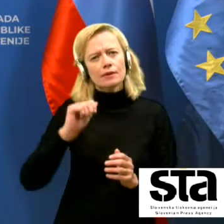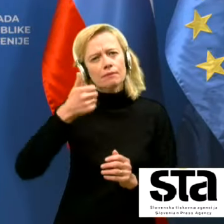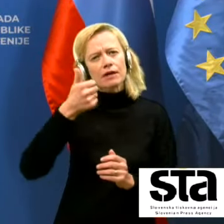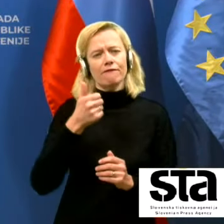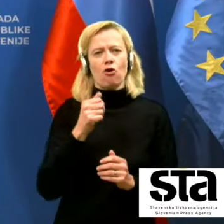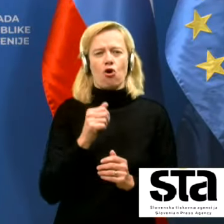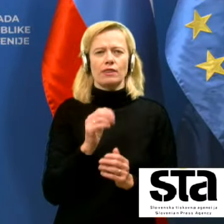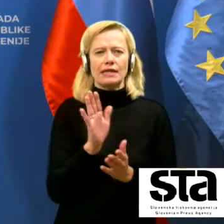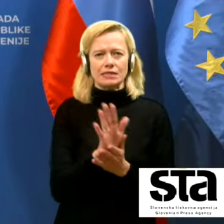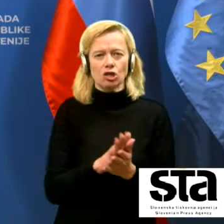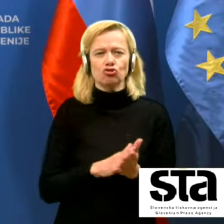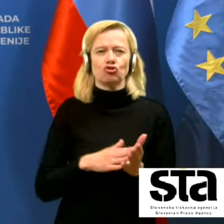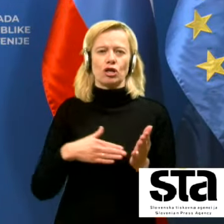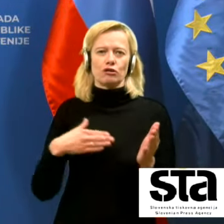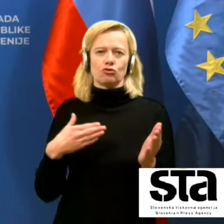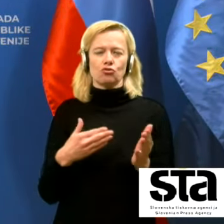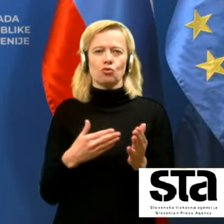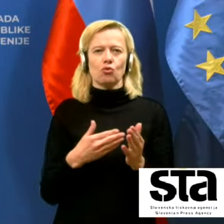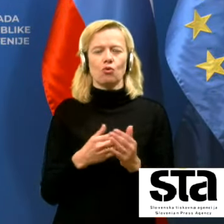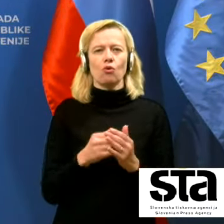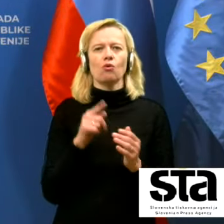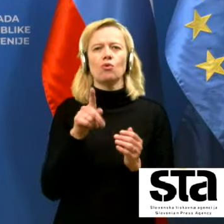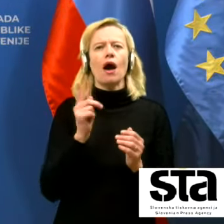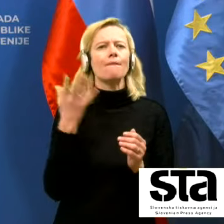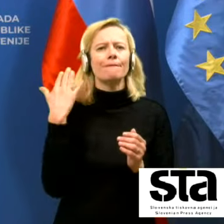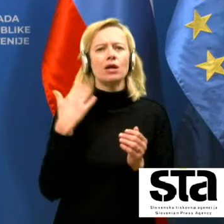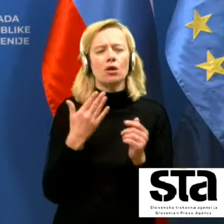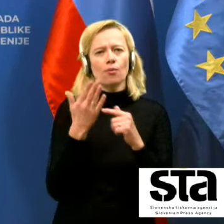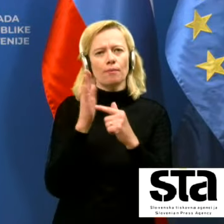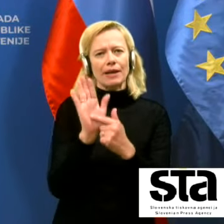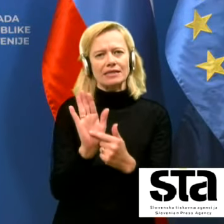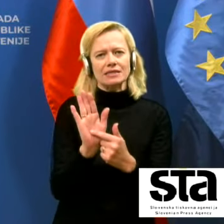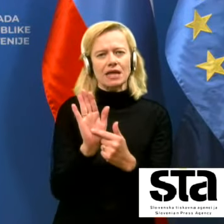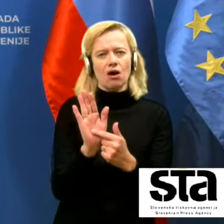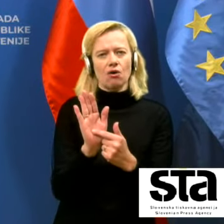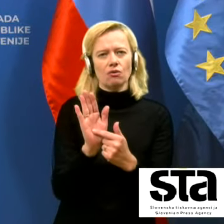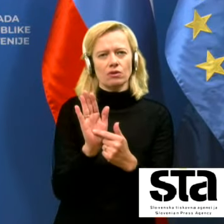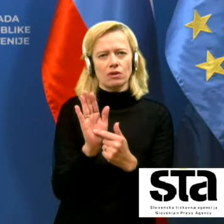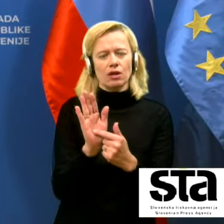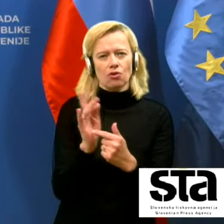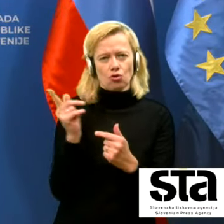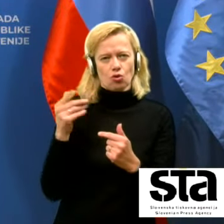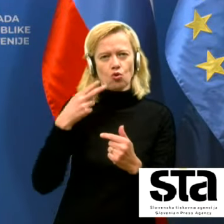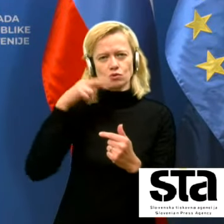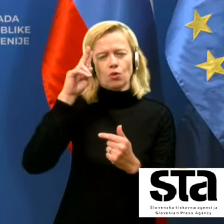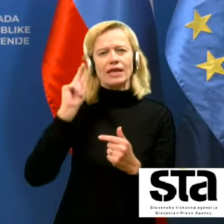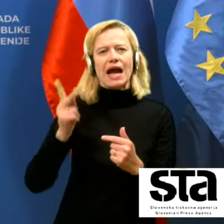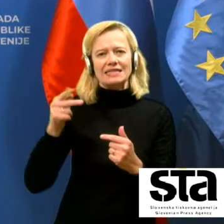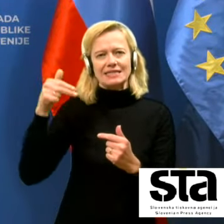vodu, to, kar je bilo predstavljeno strani gospoda Kacina,